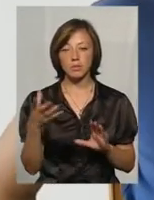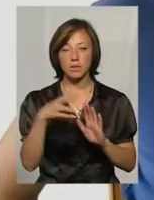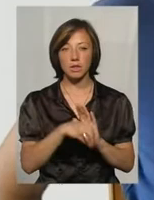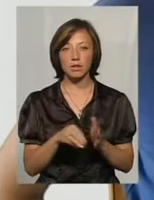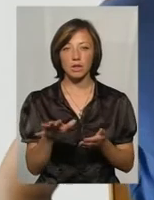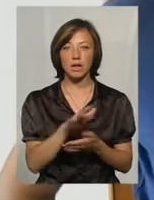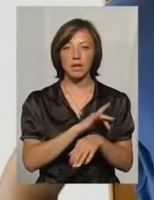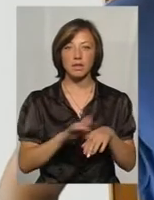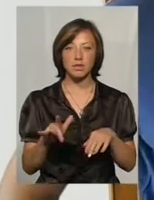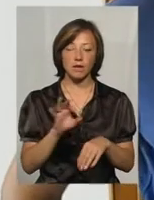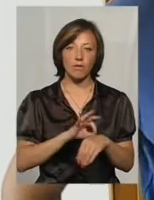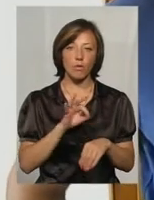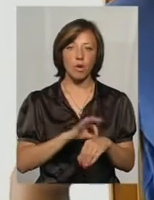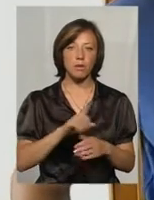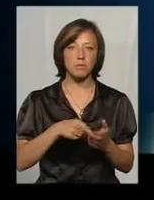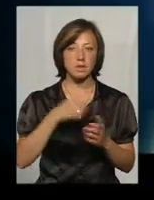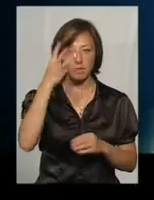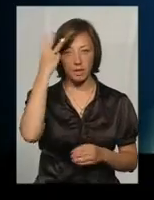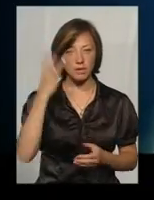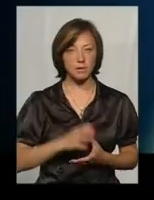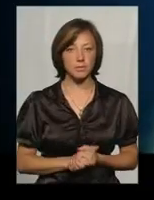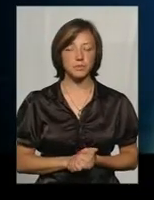геноциду гемодіалізних хворих в місті Хмельянському.